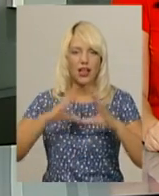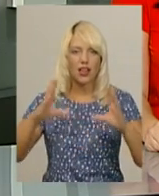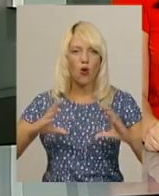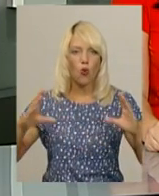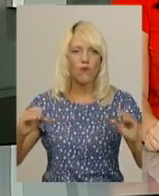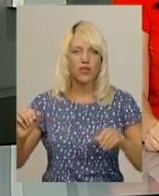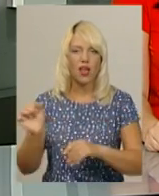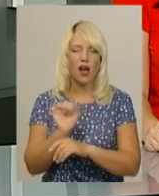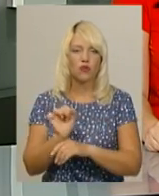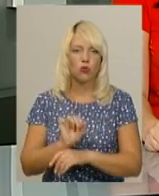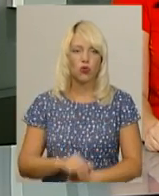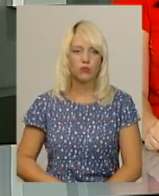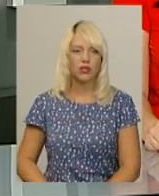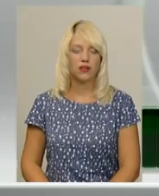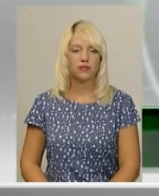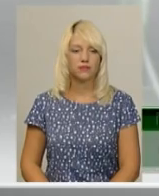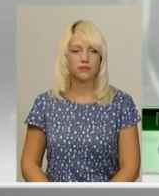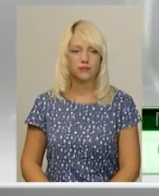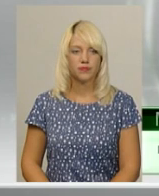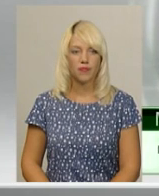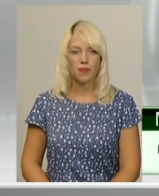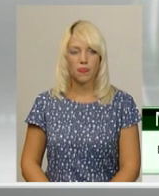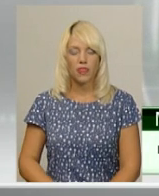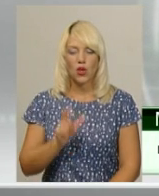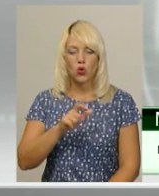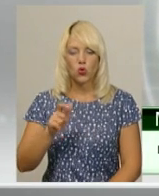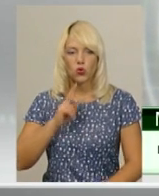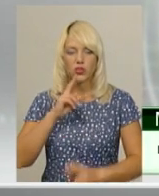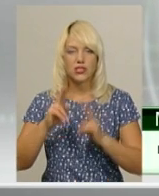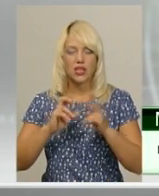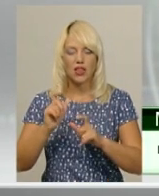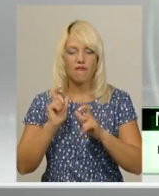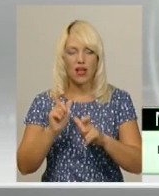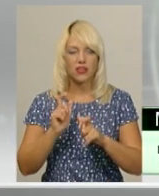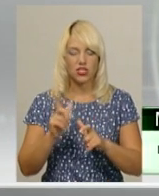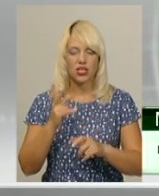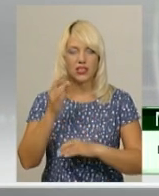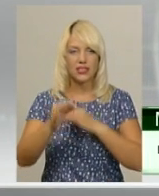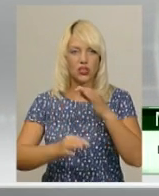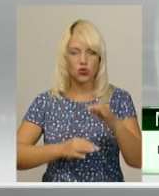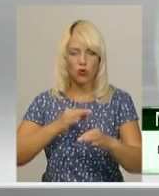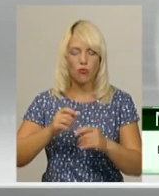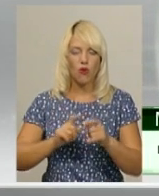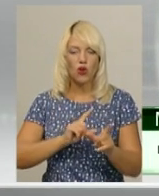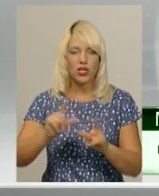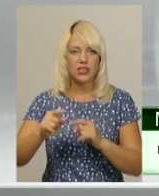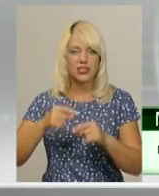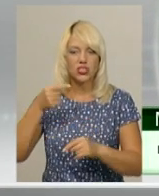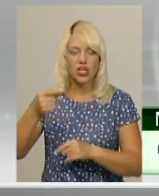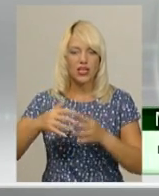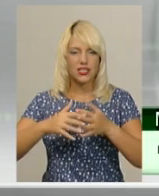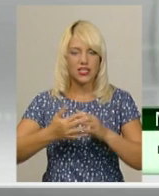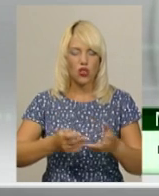кореспондент Михайло Жила. Люди скаржуються на вантажівки, які цілодобово їздять через село, возять зерно.